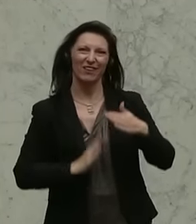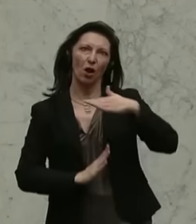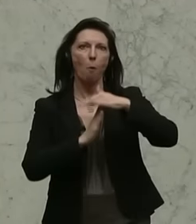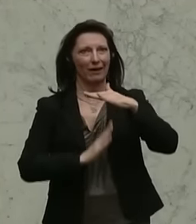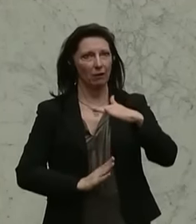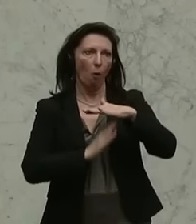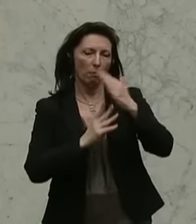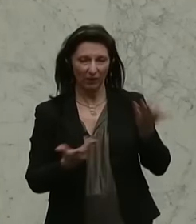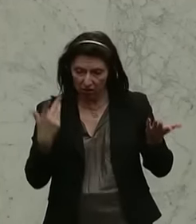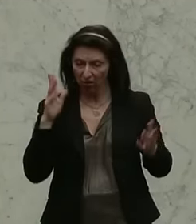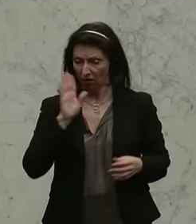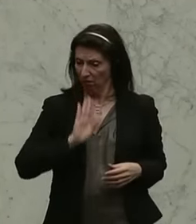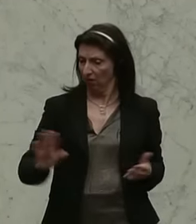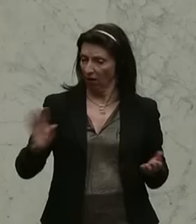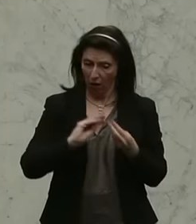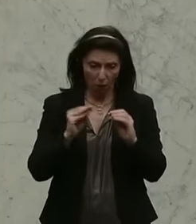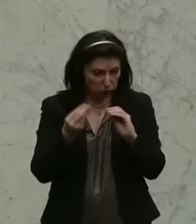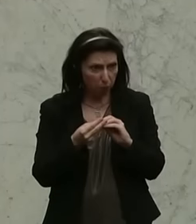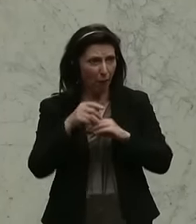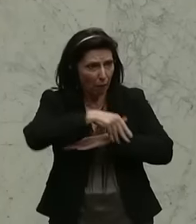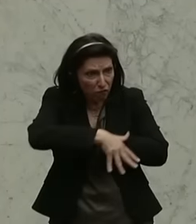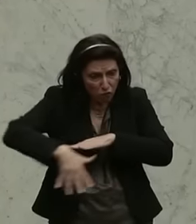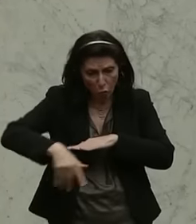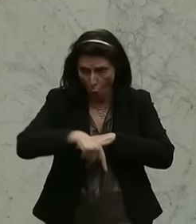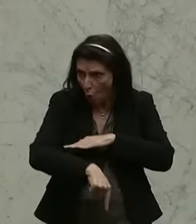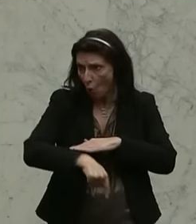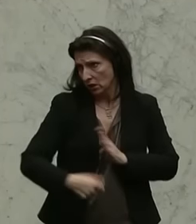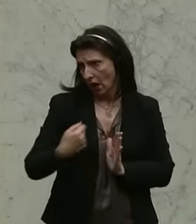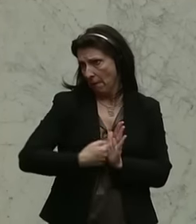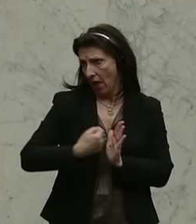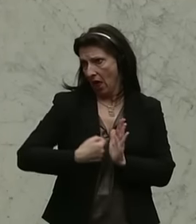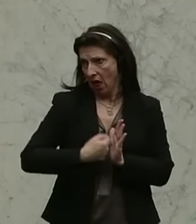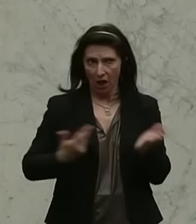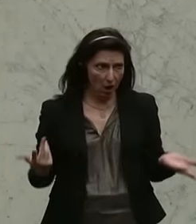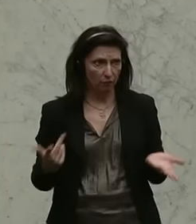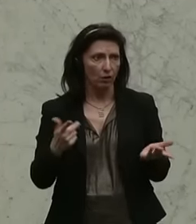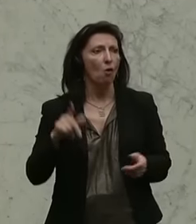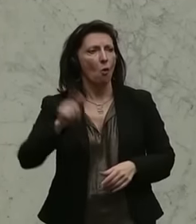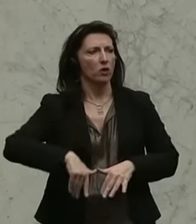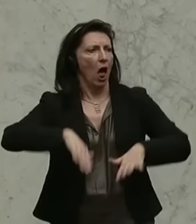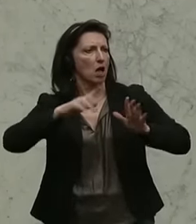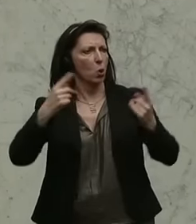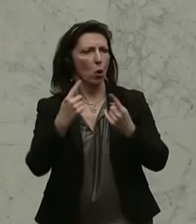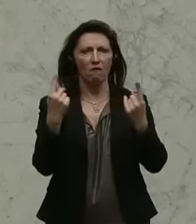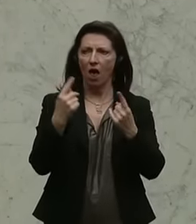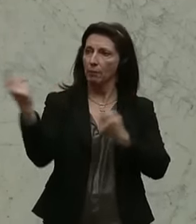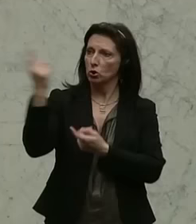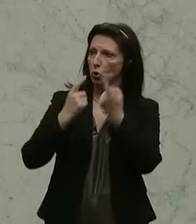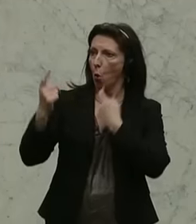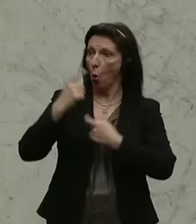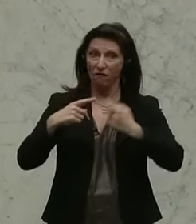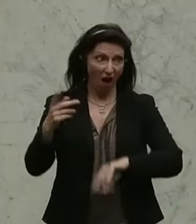dergleichen fort. Bekämpfen Sie die Probleme an den Wurzeln und machen Sie die Grenzen dicht. Schieben Sie straffällig geworbene Asylwerber oder Zuwanderer ab,